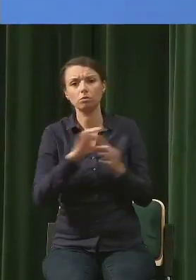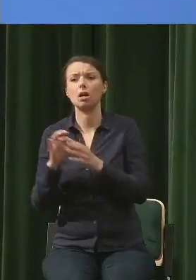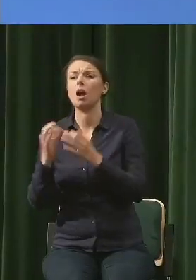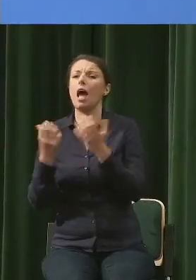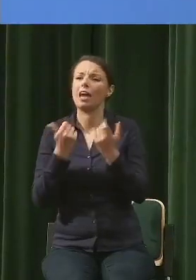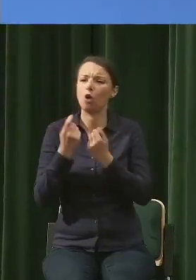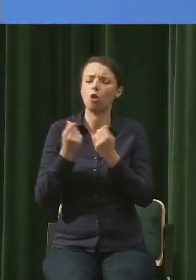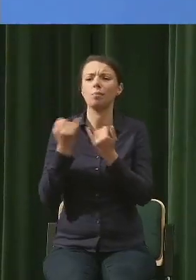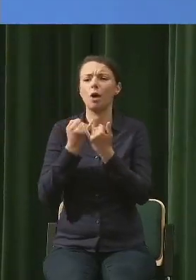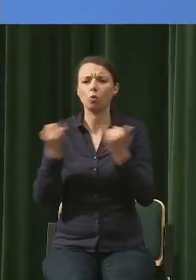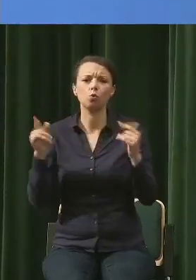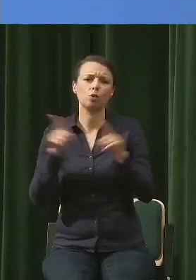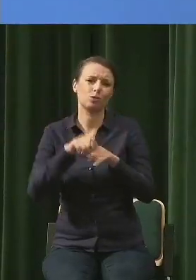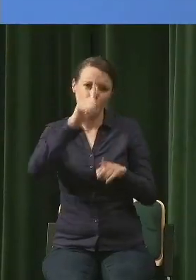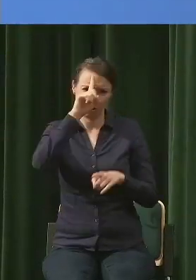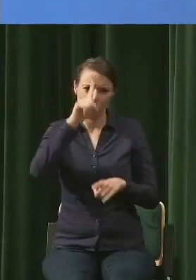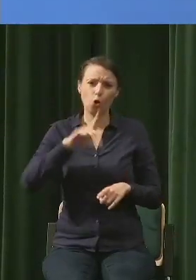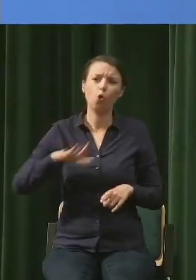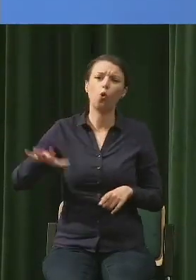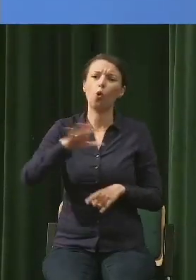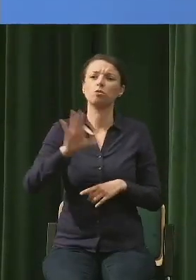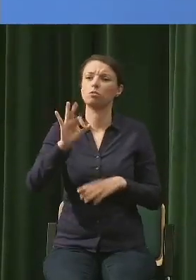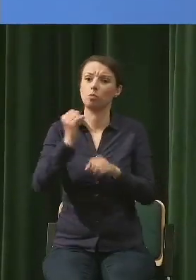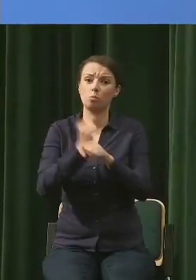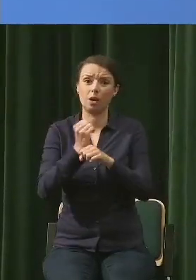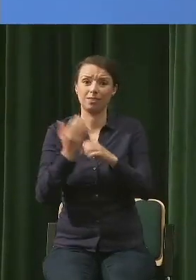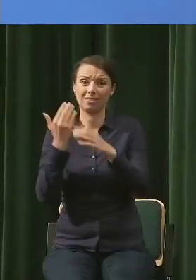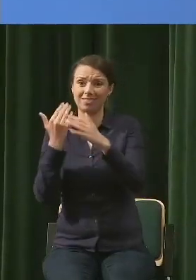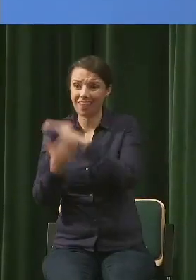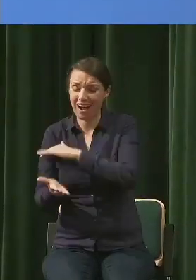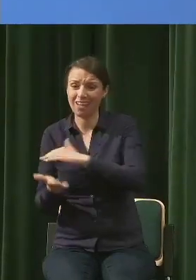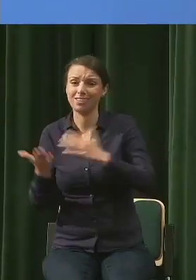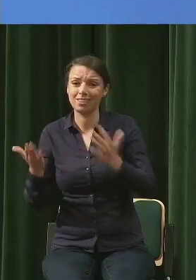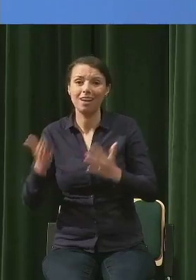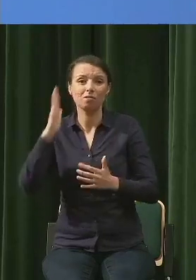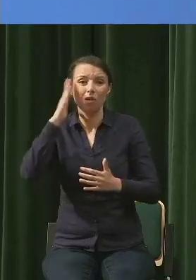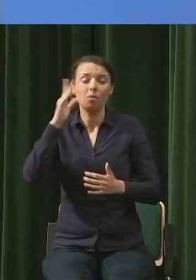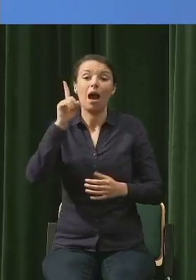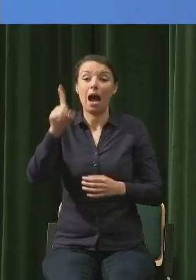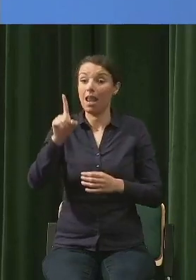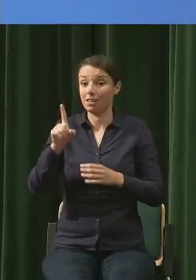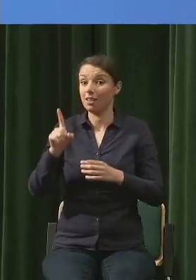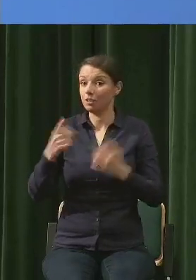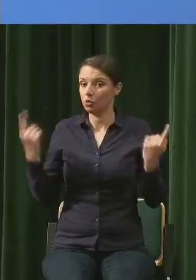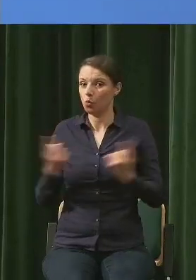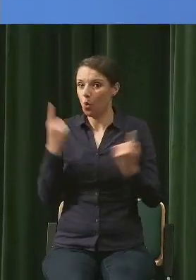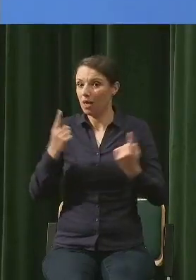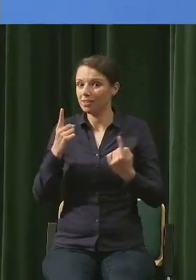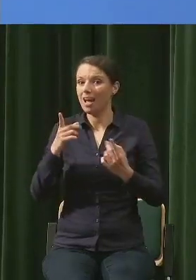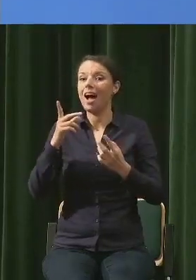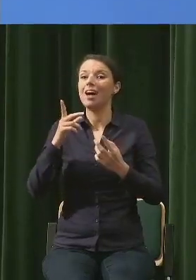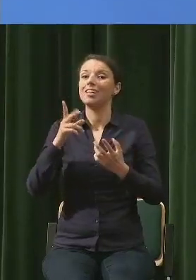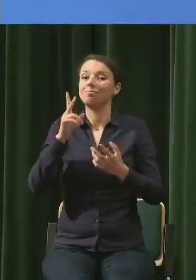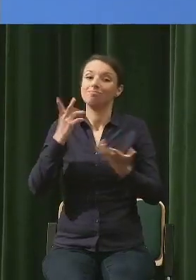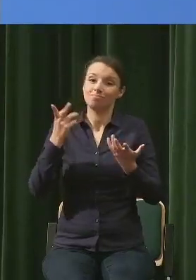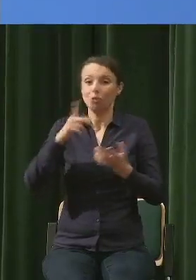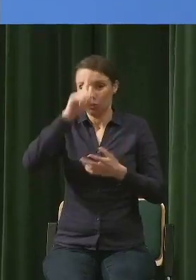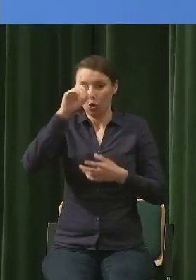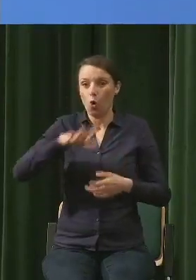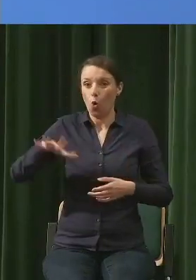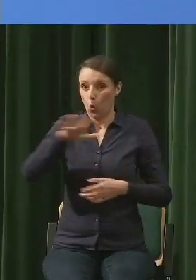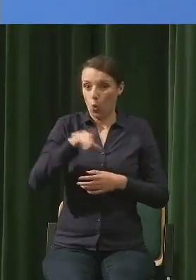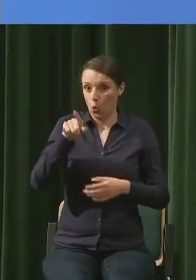pracę. Z tym, że jakby wtedy, kiedy ludzie są przestraszeni własną przyszłością, kiedy myślą